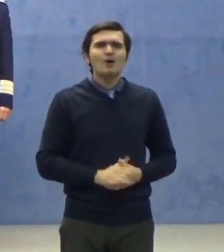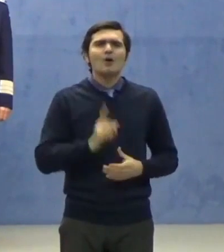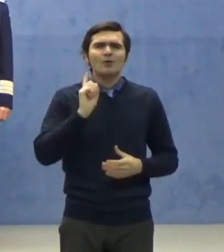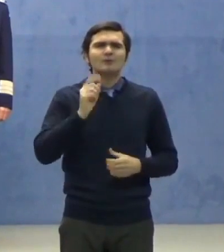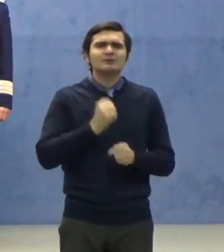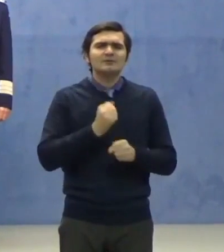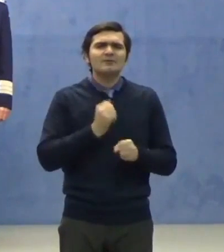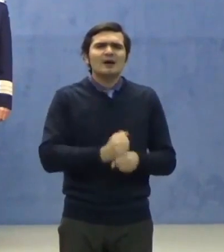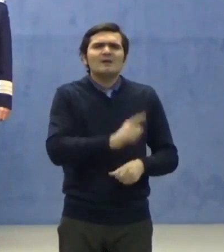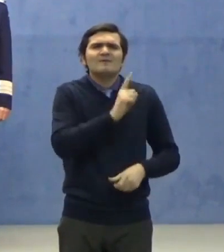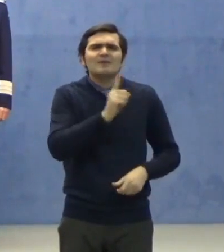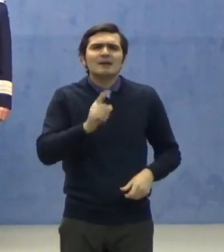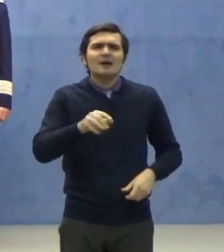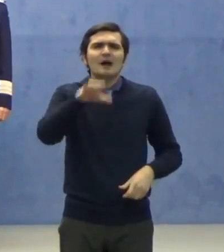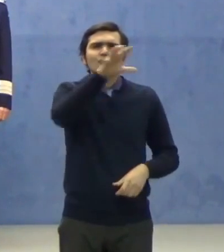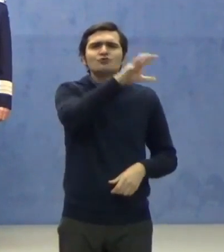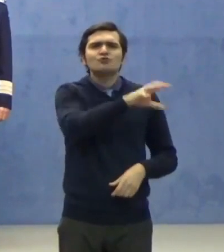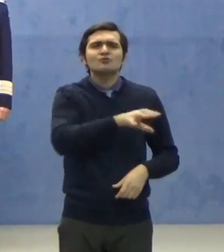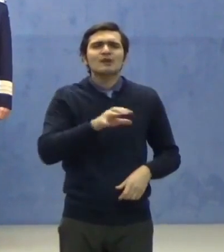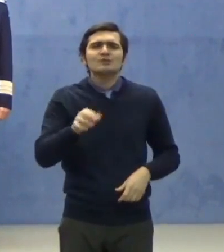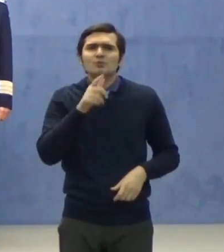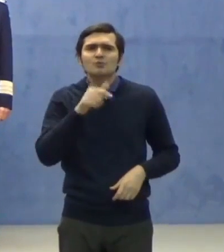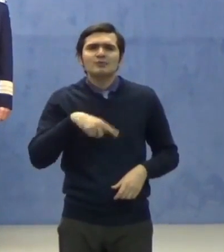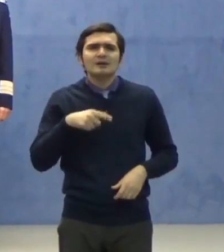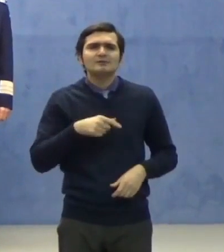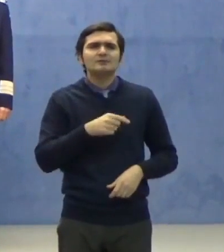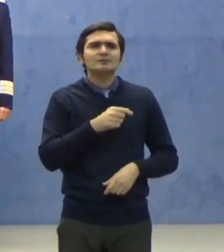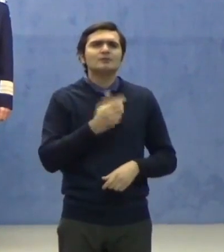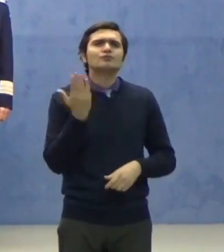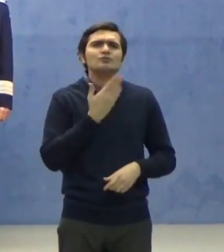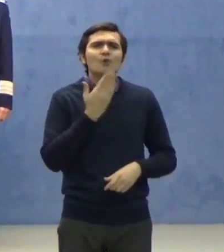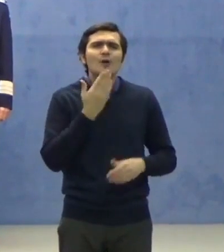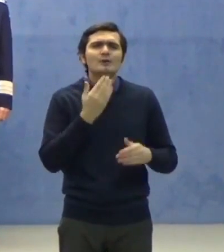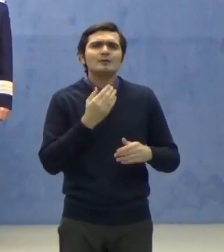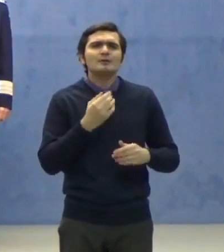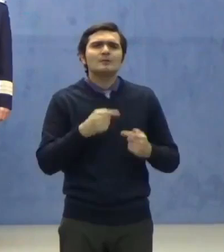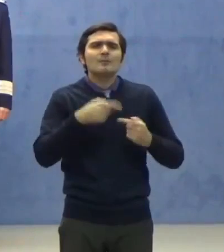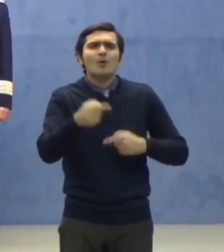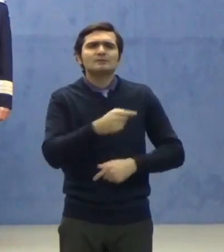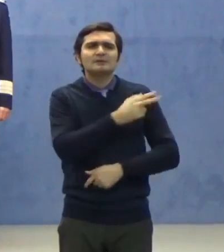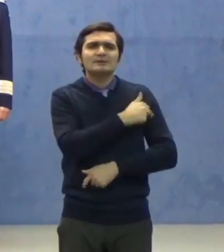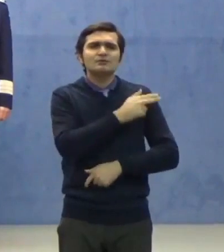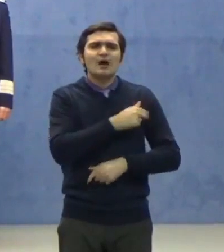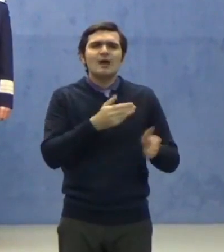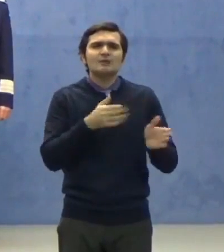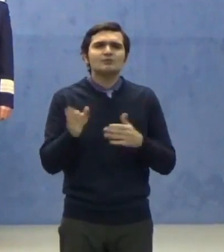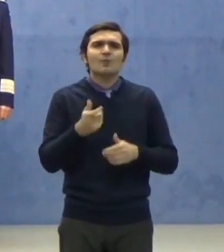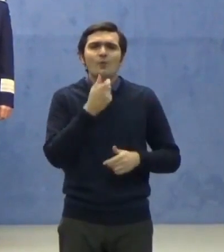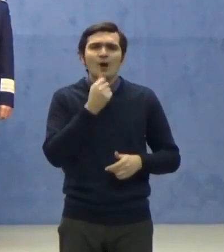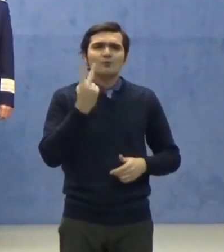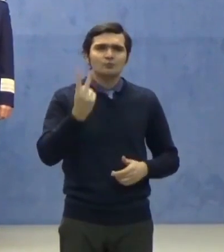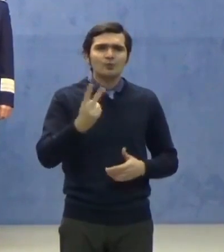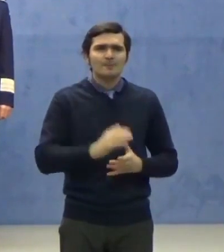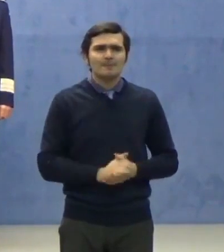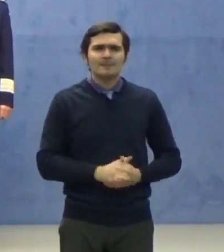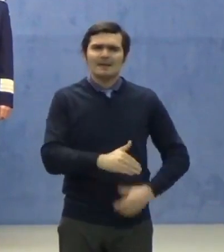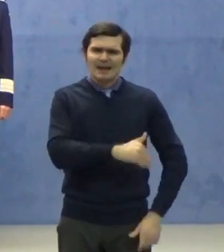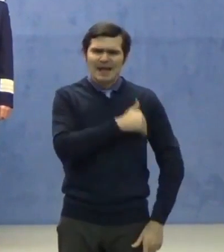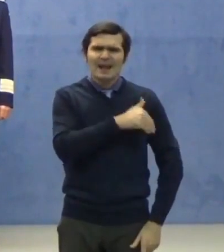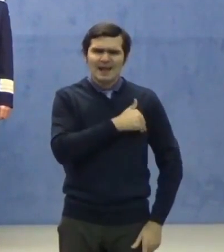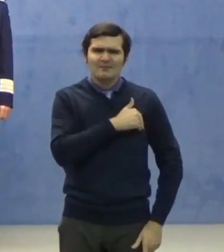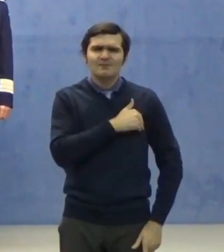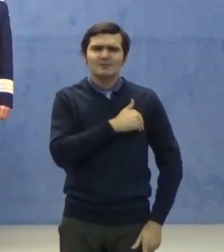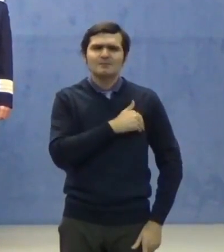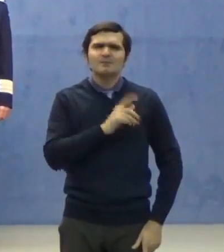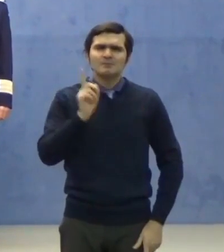județ unde există școli postliceale sanitare, începând cu cei din anul 2. De asemenea, elevii recrutați